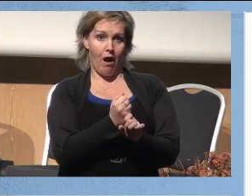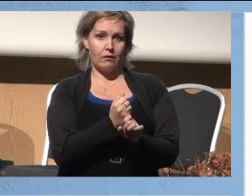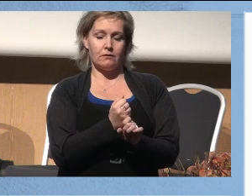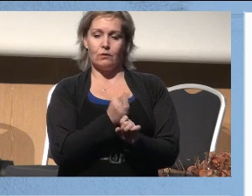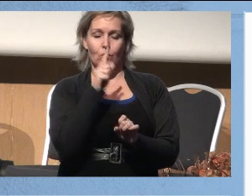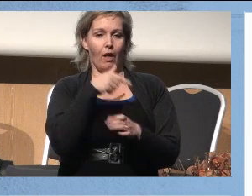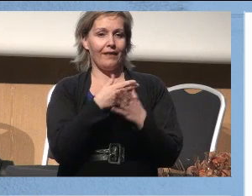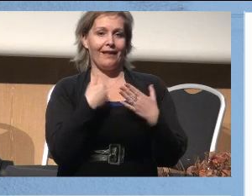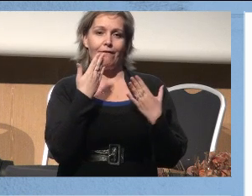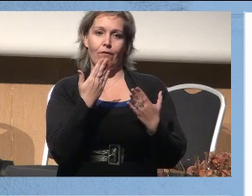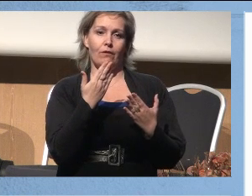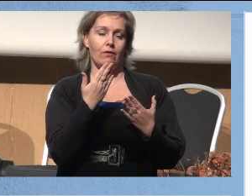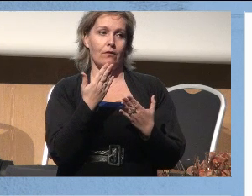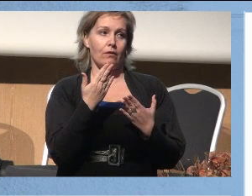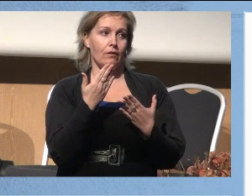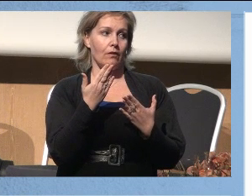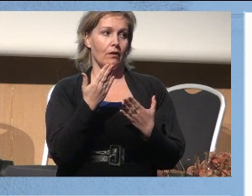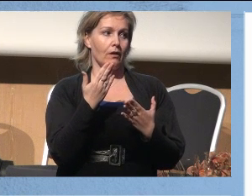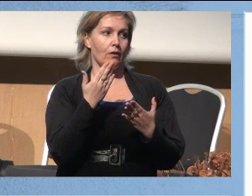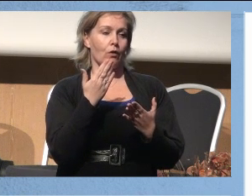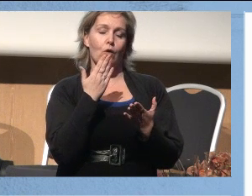så kan du ikke få et godt førstemøte.